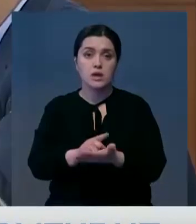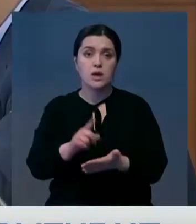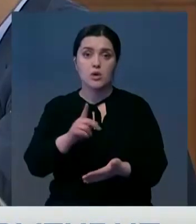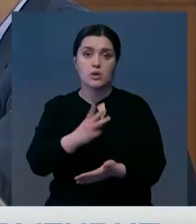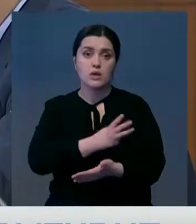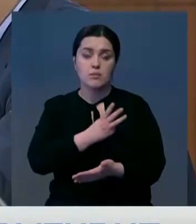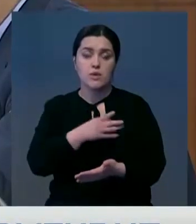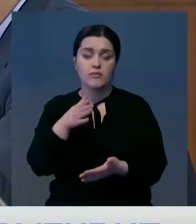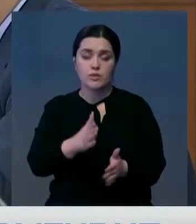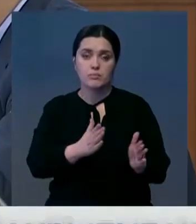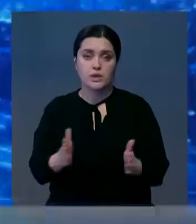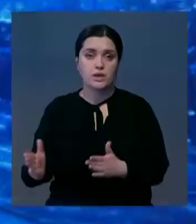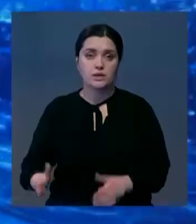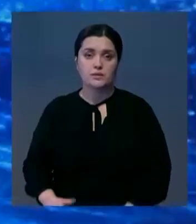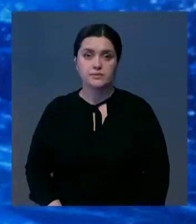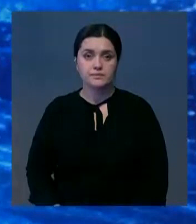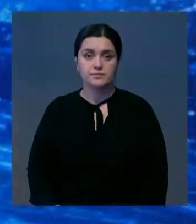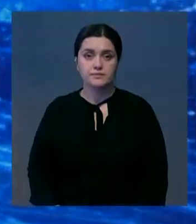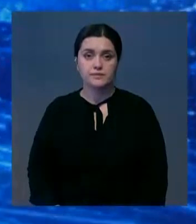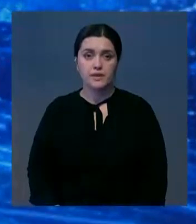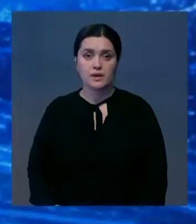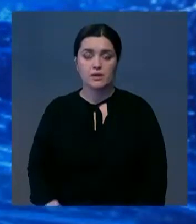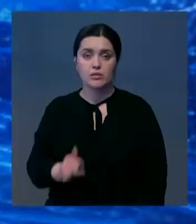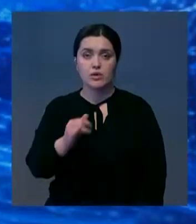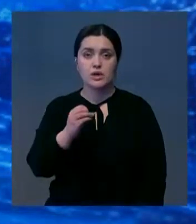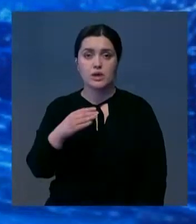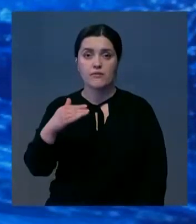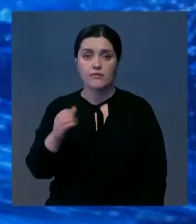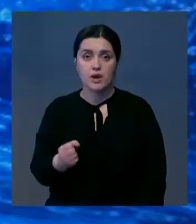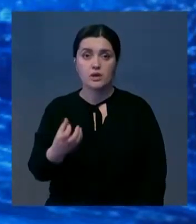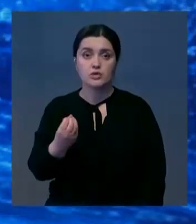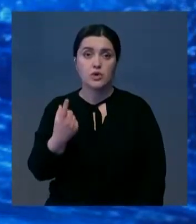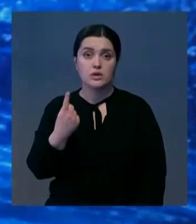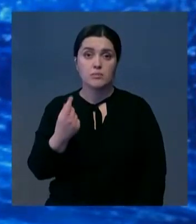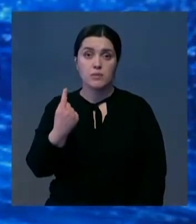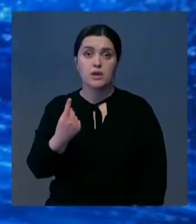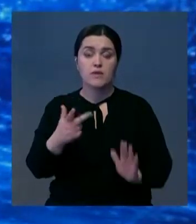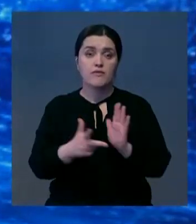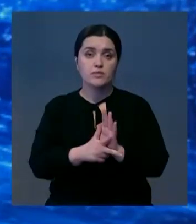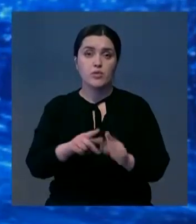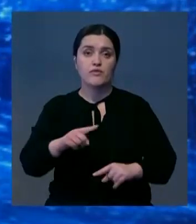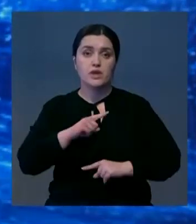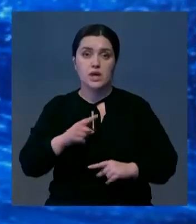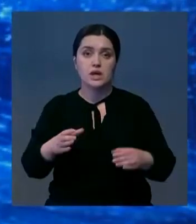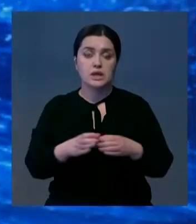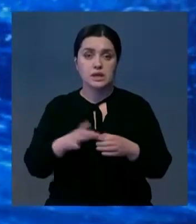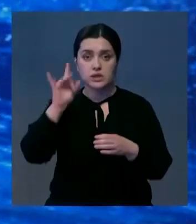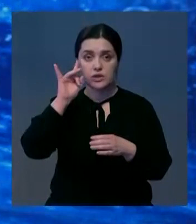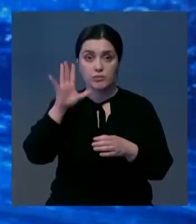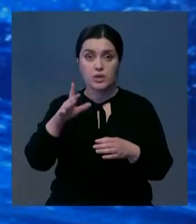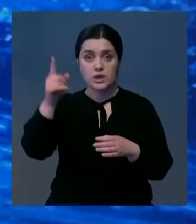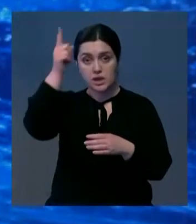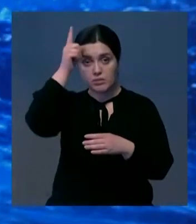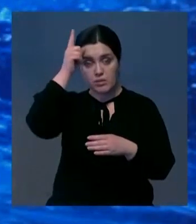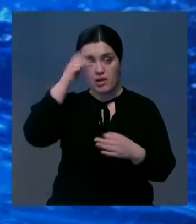добровольном порядке. О спорте. УЕФА перенес еще один матч 1-8 финала Лиги чемпионов. На этот раз